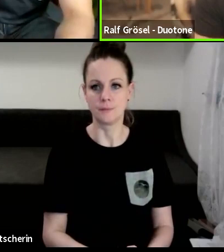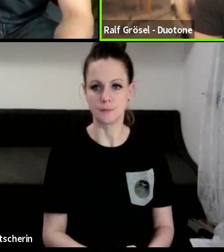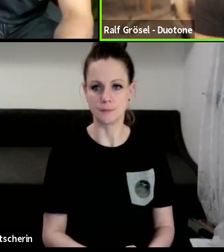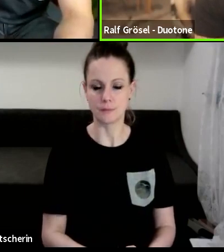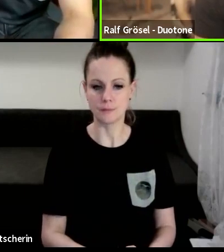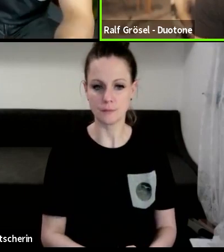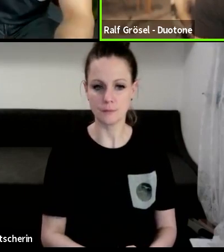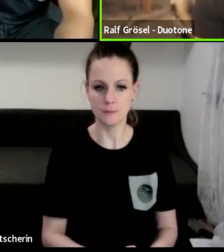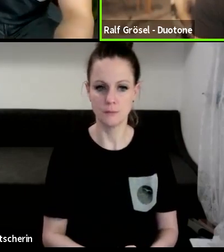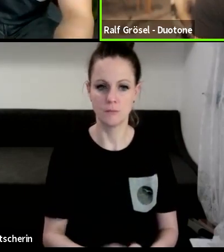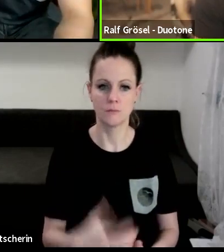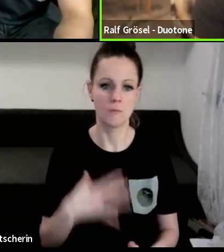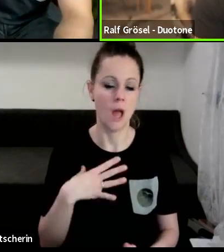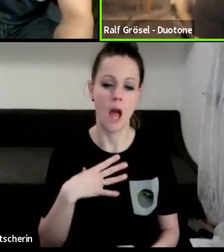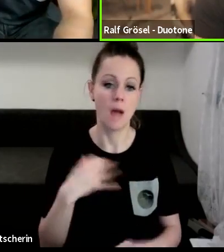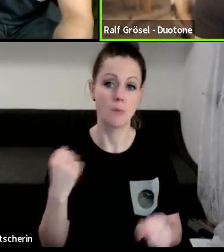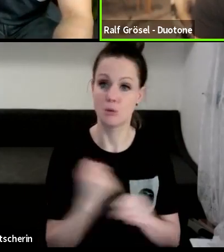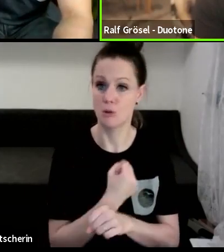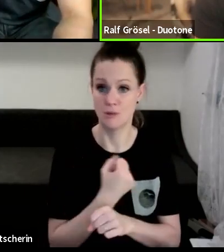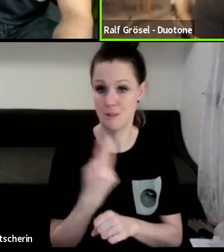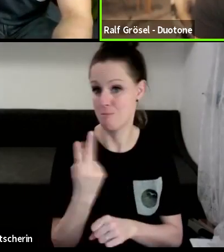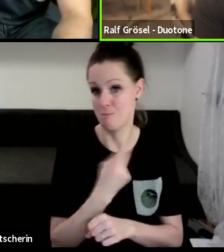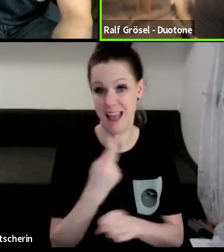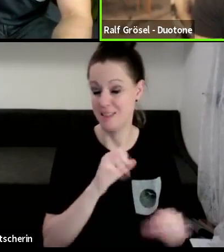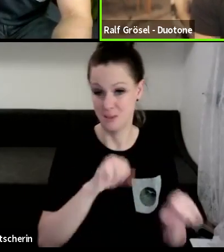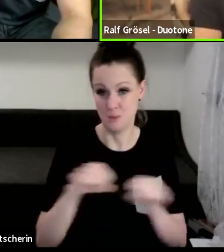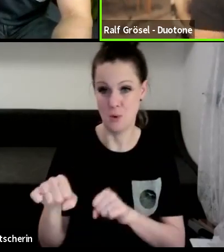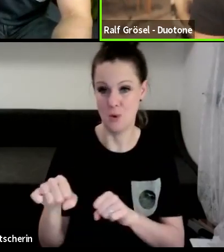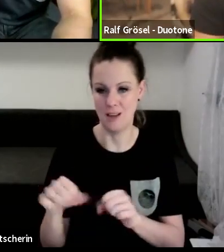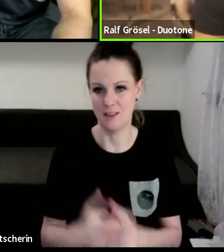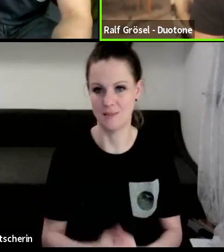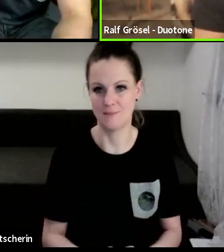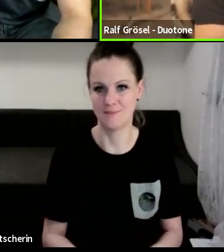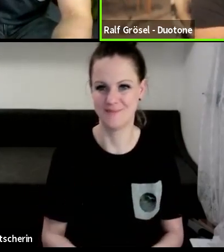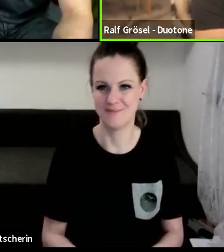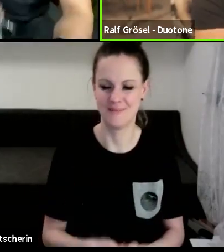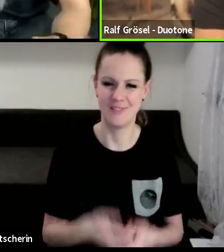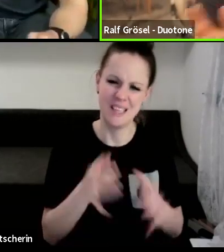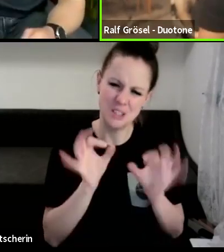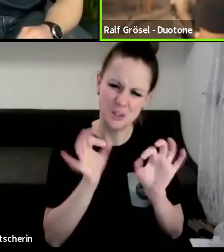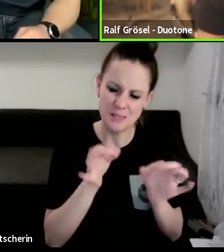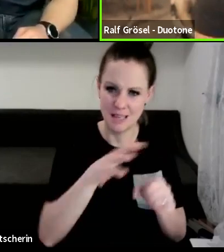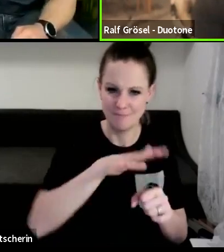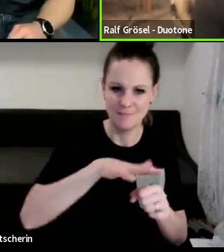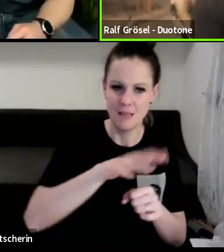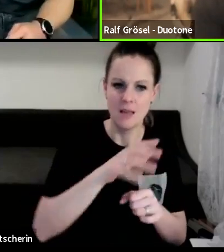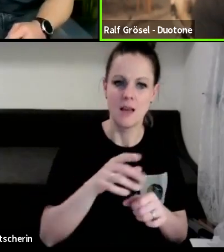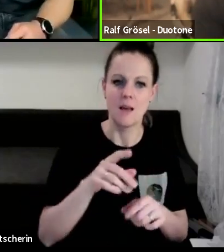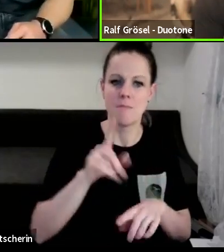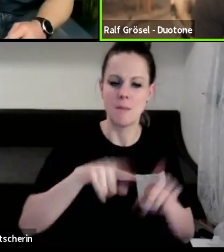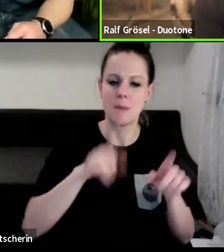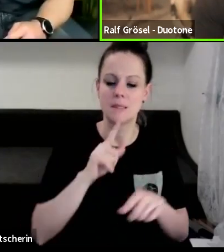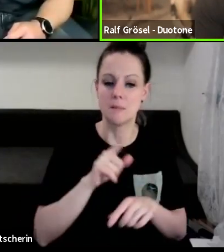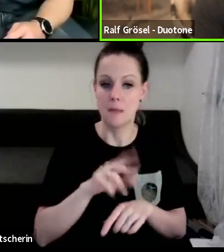Fließt sich aber nicht gegenseitig aus, würde ich sagen. Also ich finde nicht, dass ich das, das ist halt eine Spezialisierung, mal ein bisschen mehr links, mal ein bisschen mehr rechts.